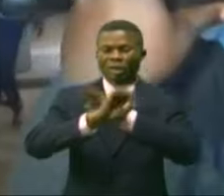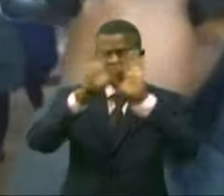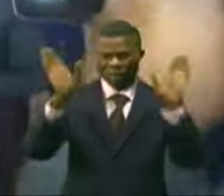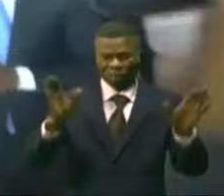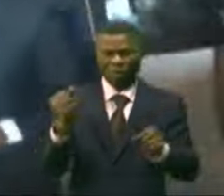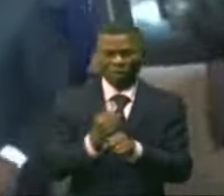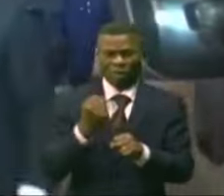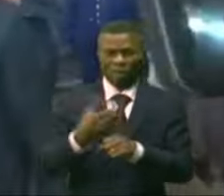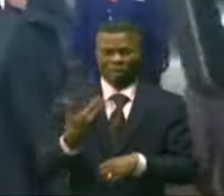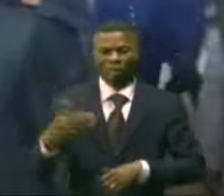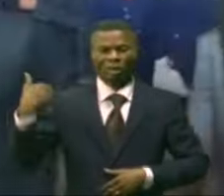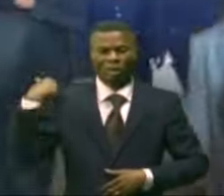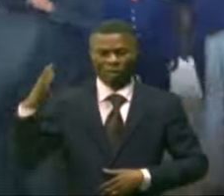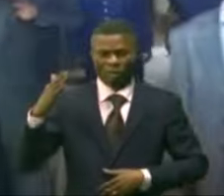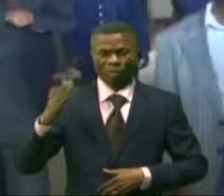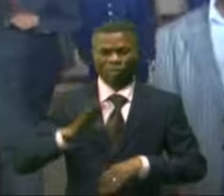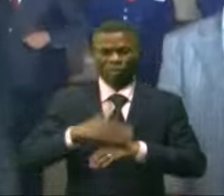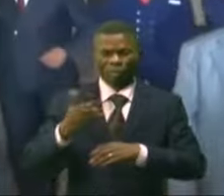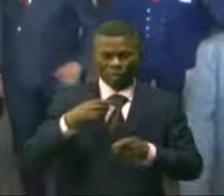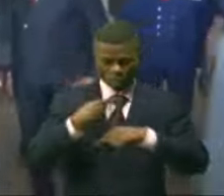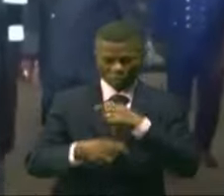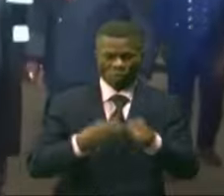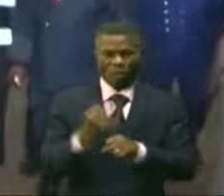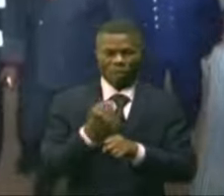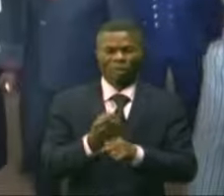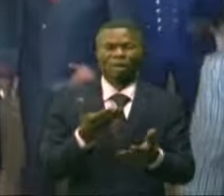publique avant leur entrée en fonction.